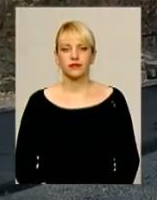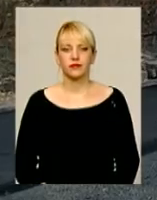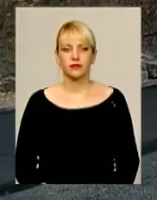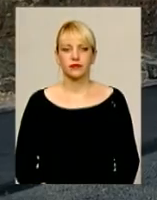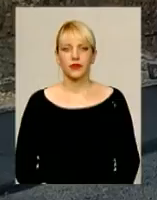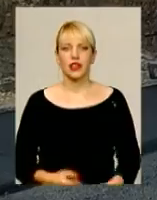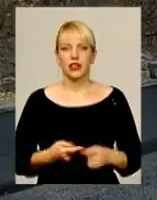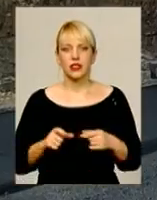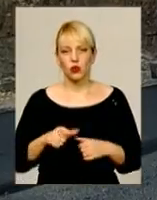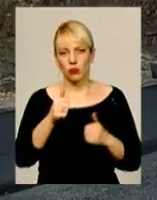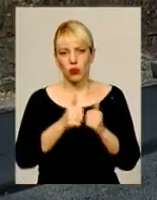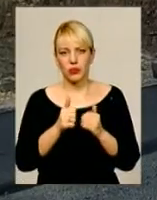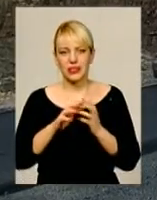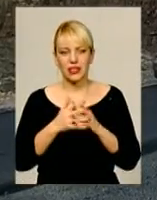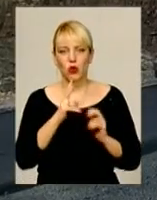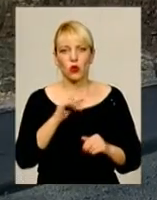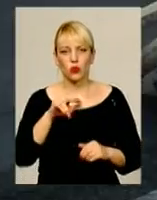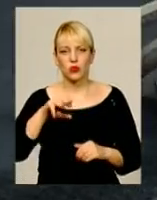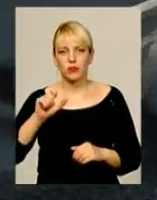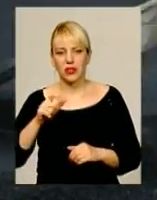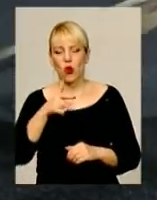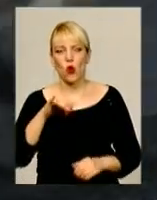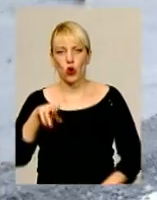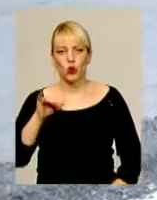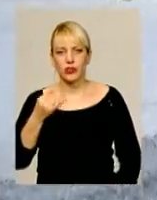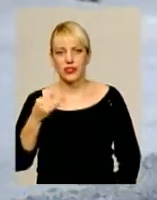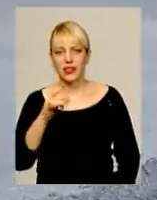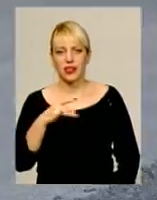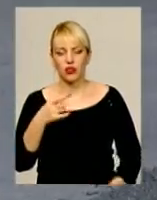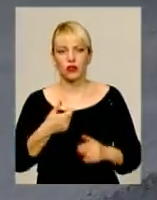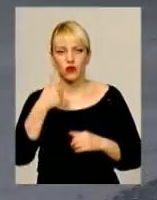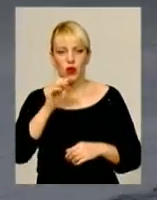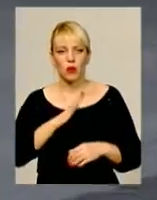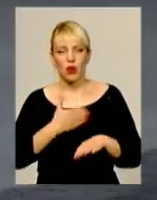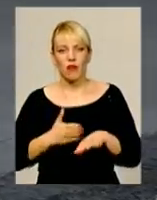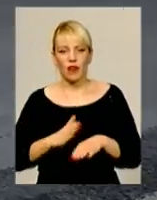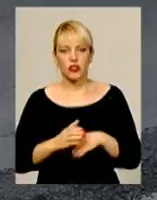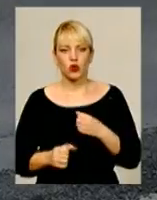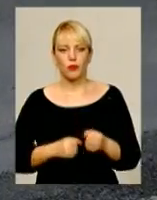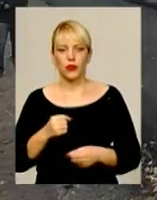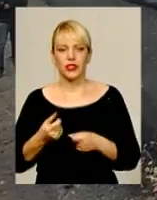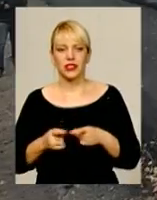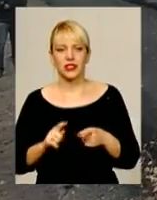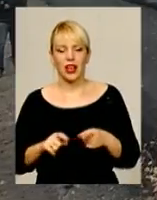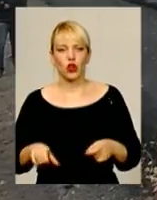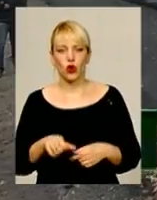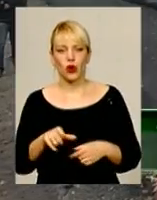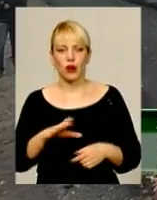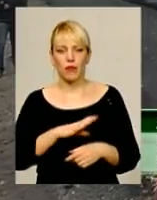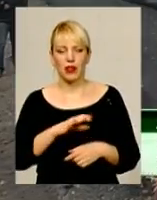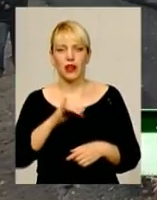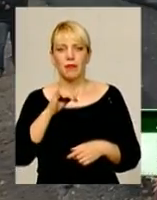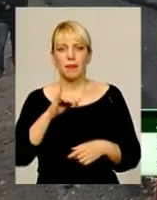Це дорога поблизу села Кузьмин, що в Городоцькому районі. Ще вчора по ній було важко проїхати. Дана дорога мала дуже